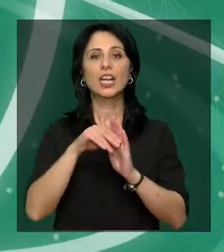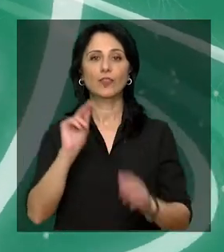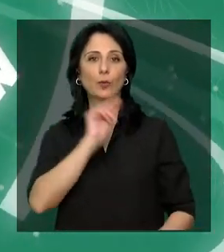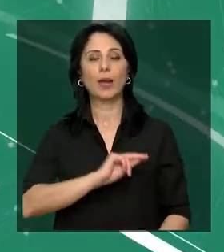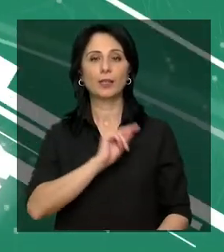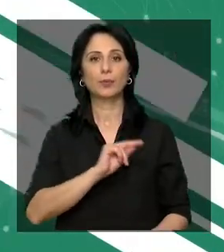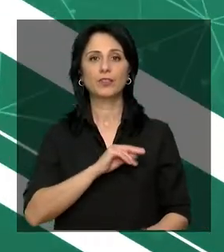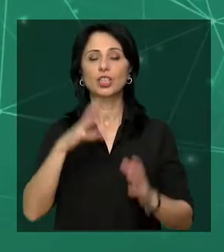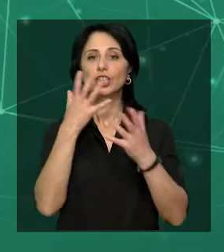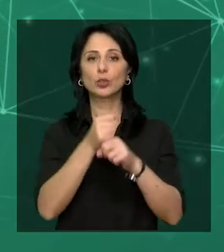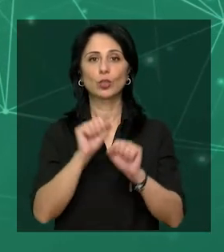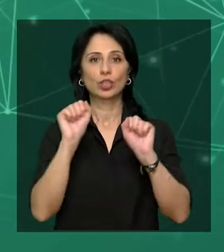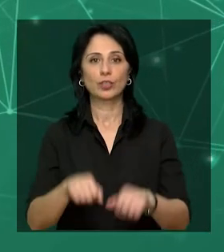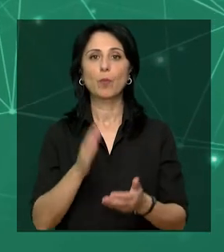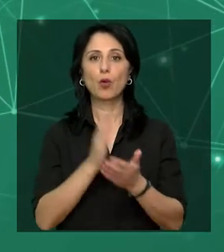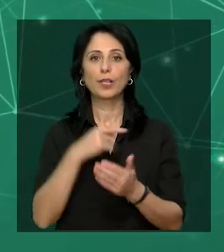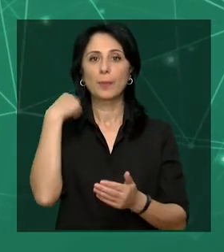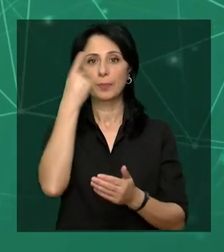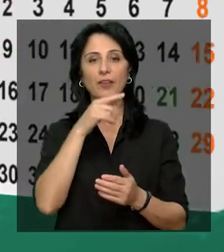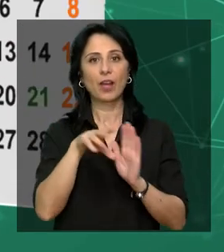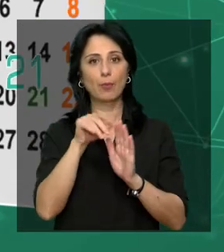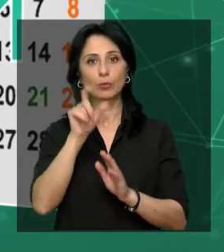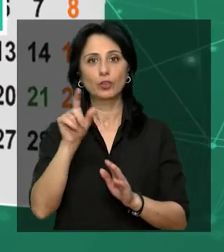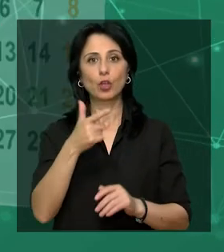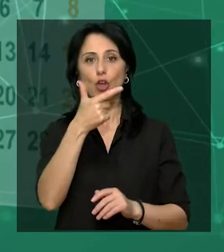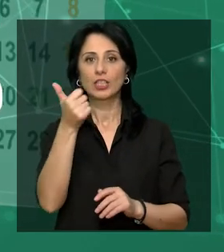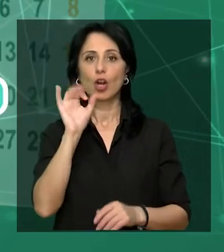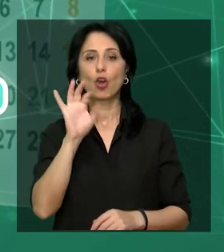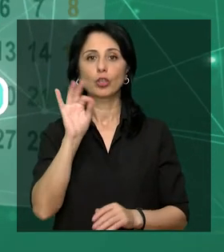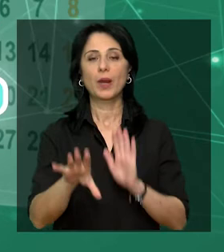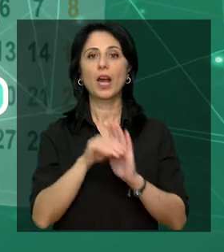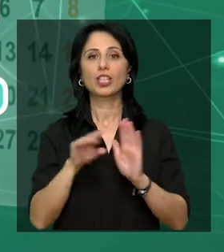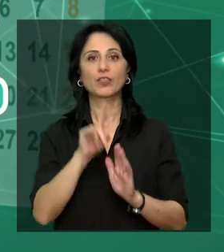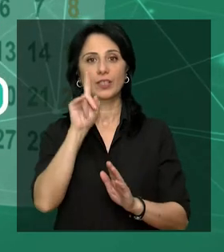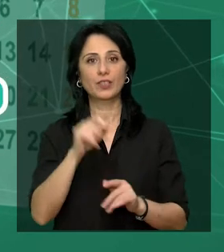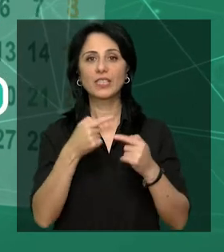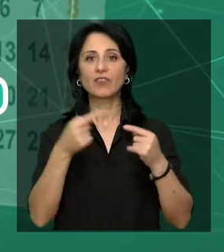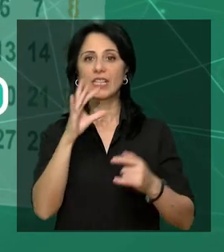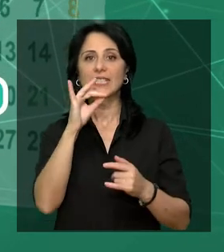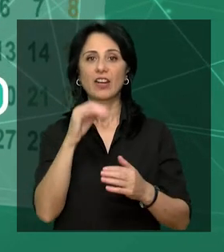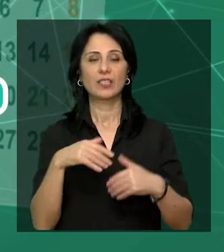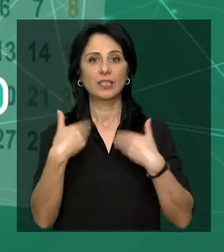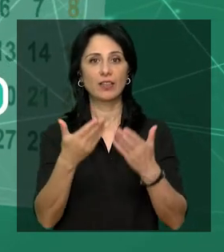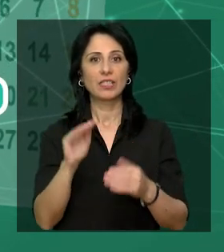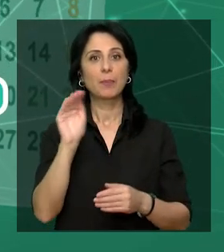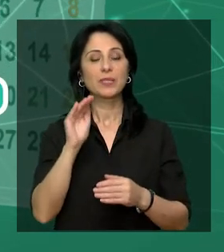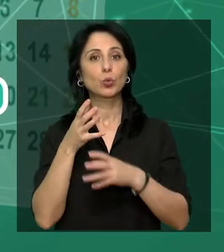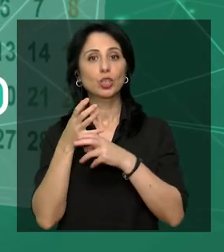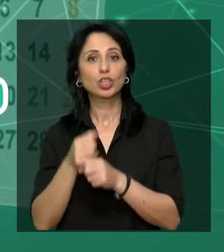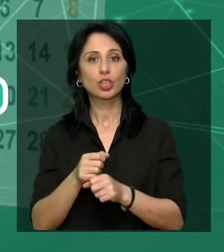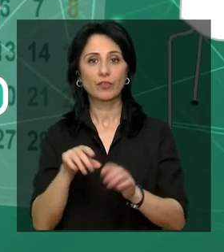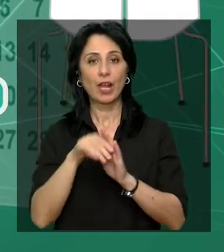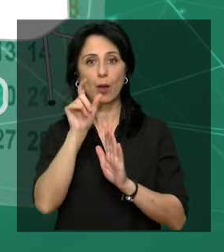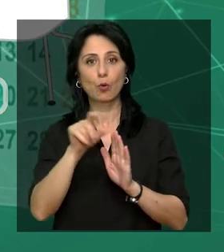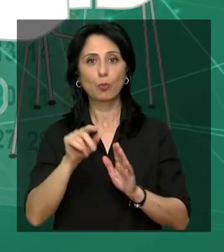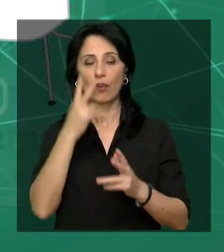Ըգտեմբերի 21-ին ընտրական վարջությունը սամանապակ նարավորություններ ունեց հող ընտրողներին տարատեսակ ծառայություններ է առաջարկում։ Եսիկապես ամանապակ նտրողների համար